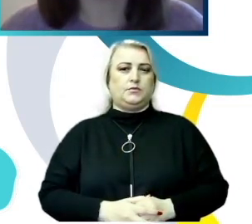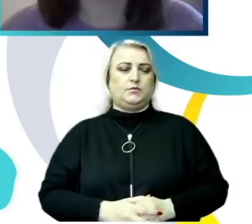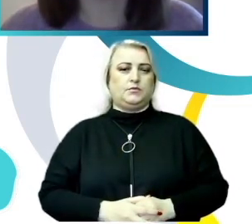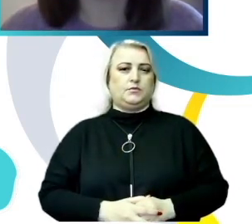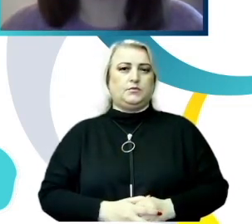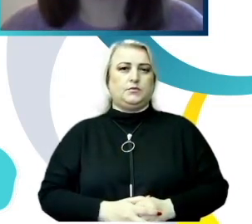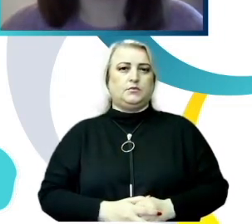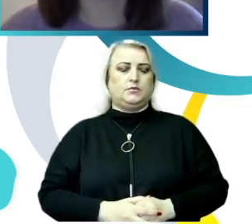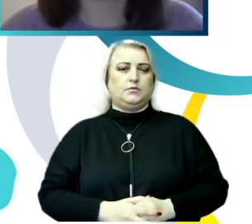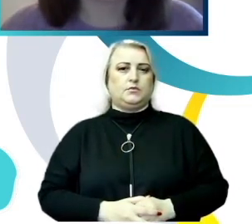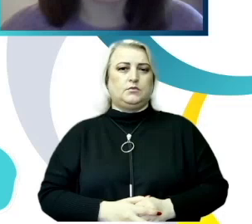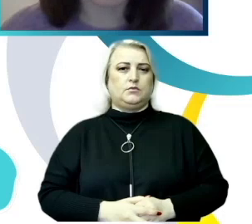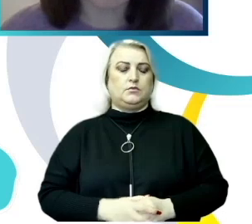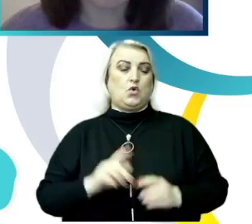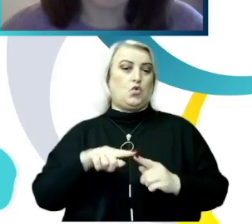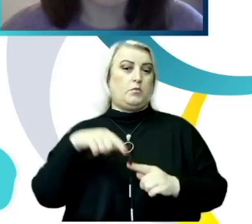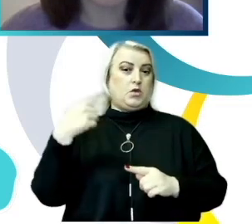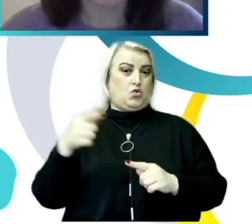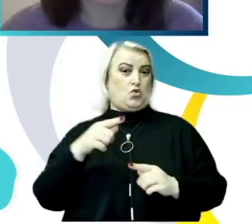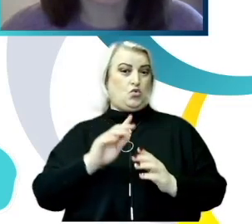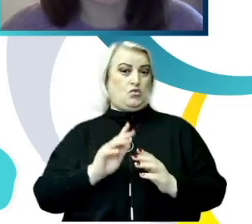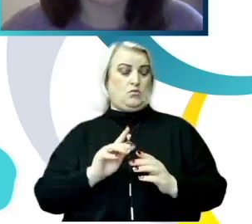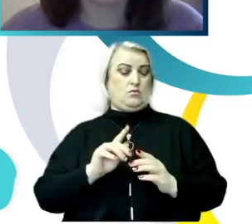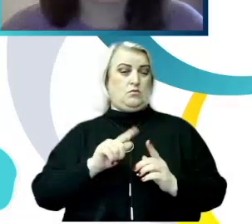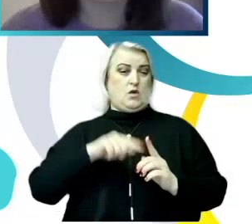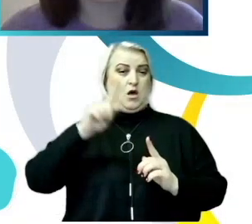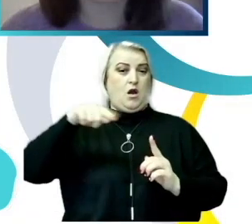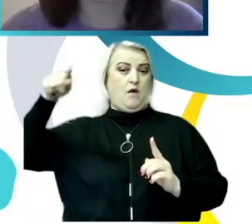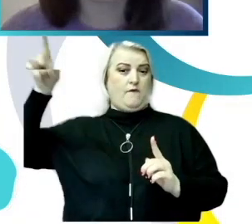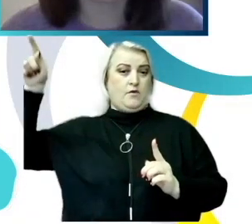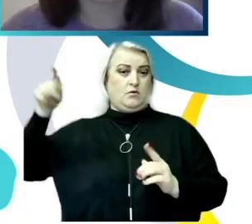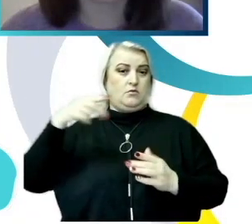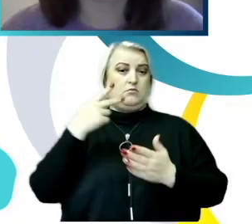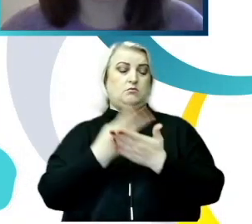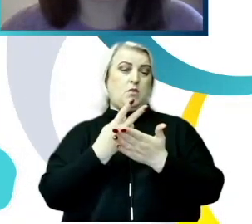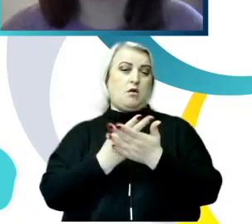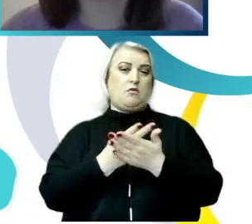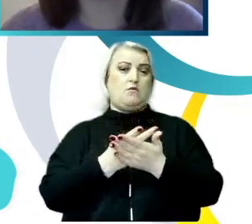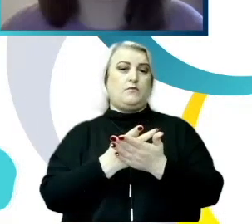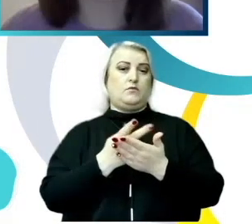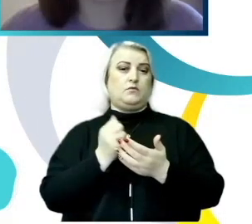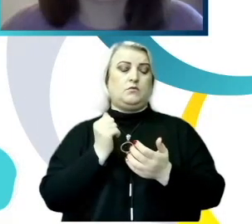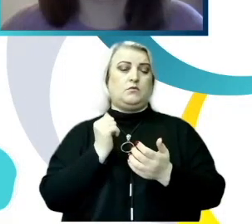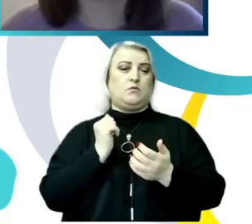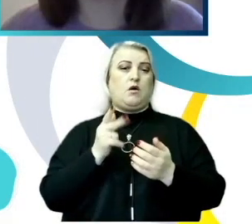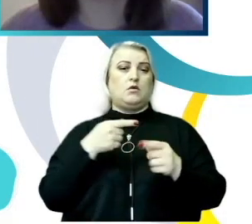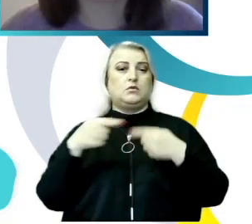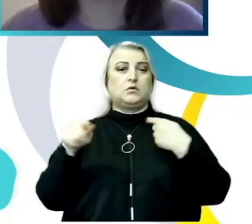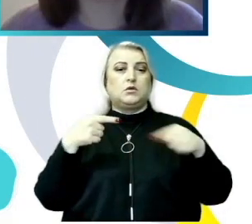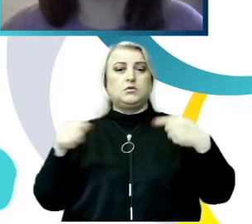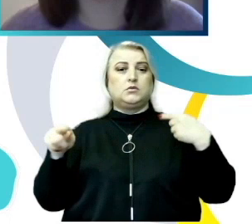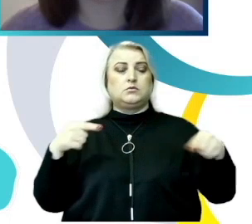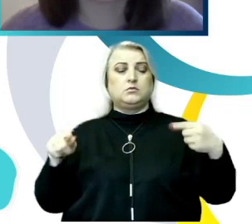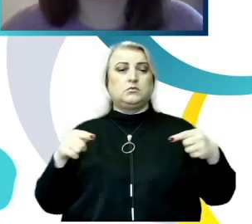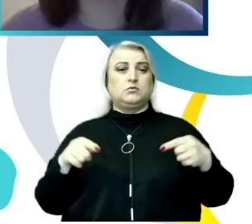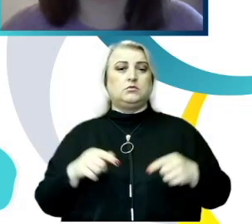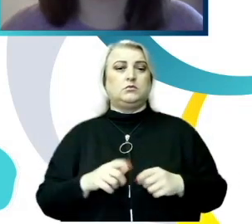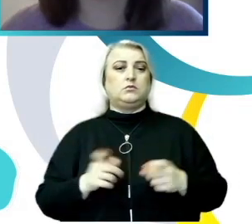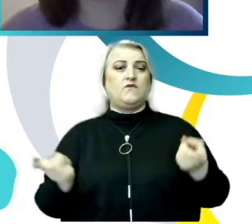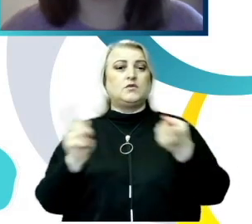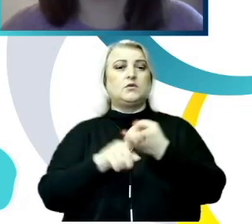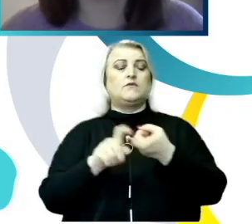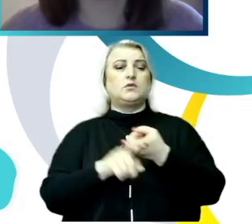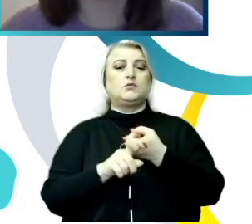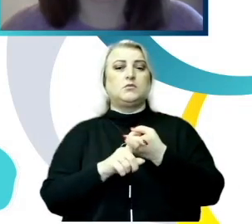Practic, următorul grafic prezentat arată o cartare a respondenților conformă în funcție de